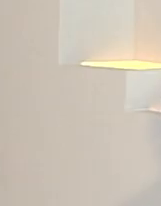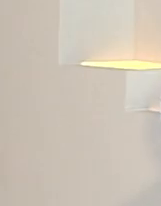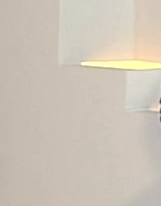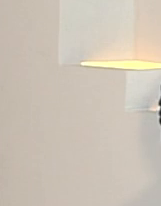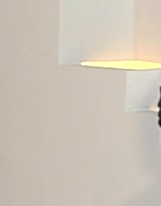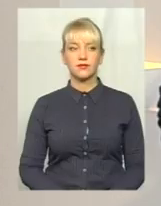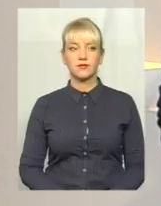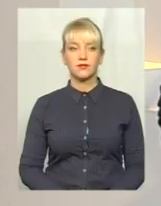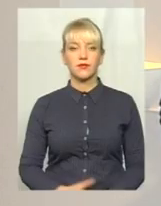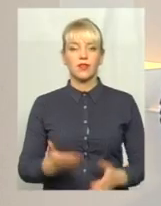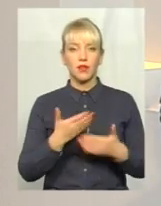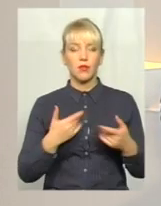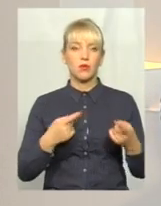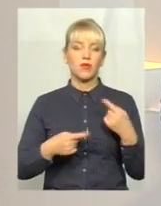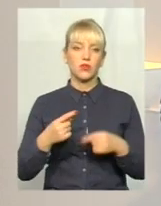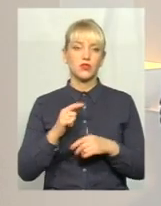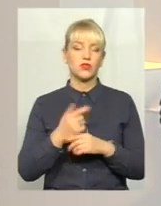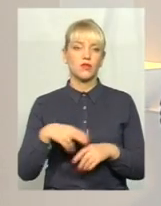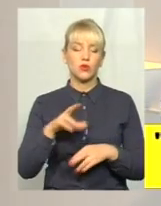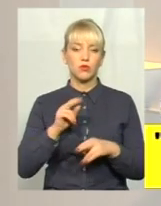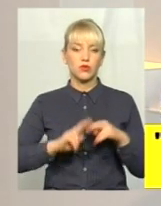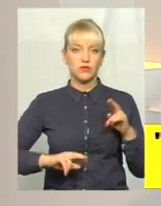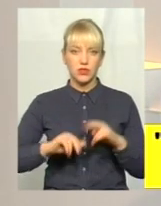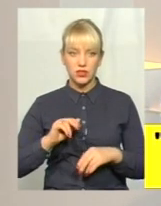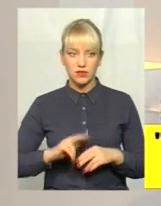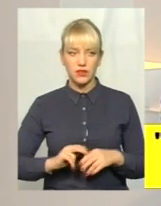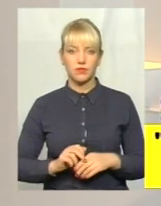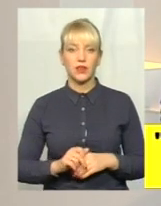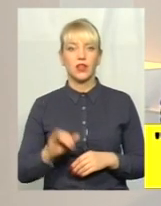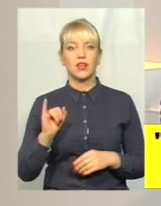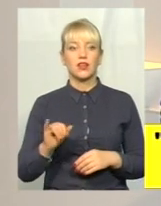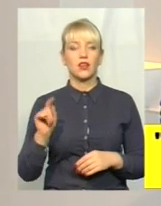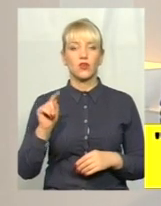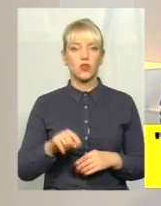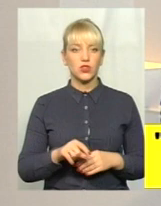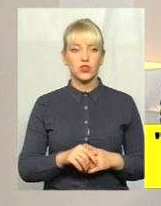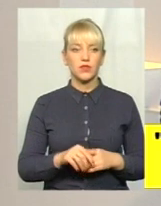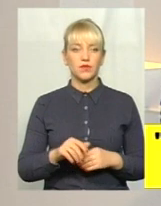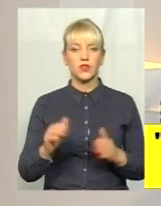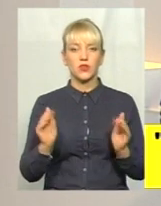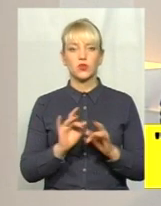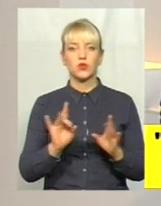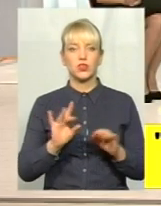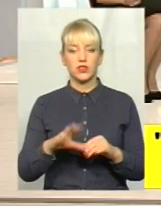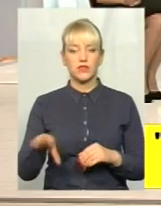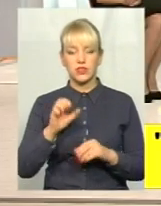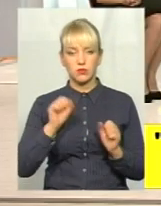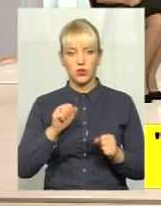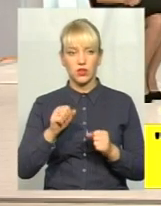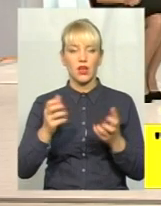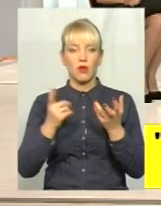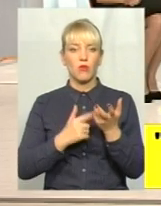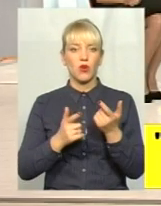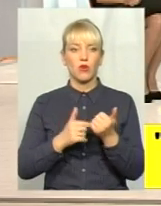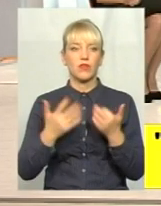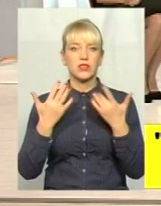Ми повернули знову все ж таки до будівництва, хоч з сюжету, в принципі, всі змогли порахувати, скільки